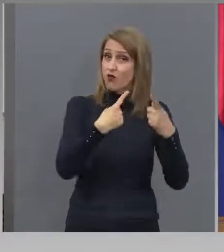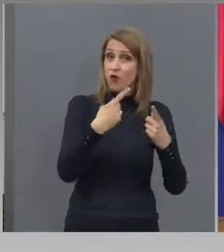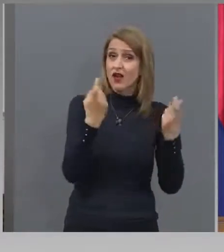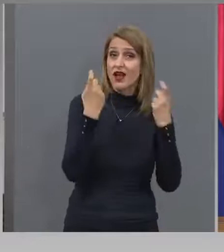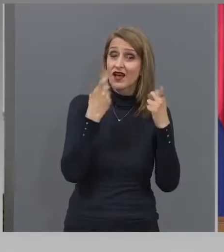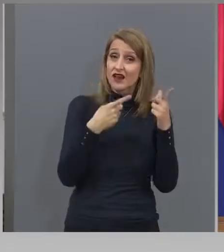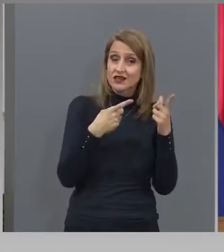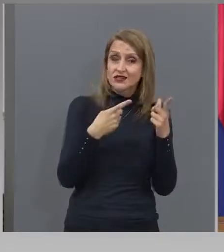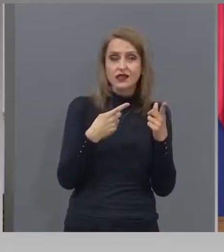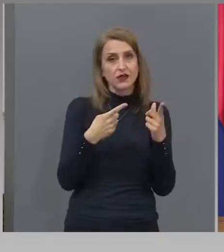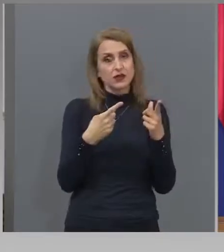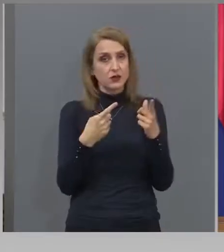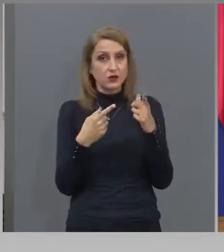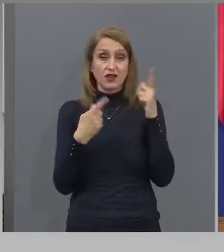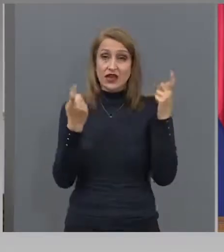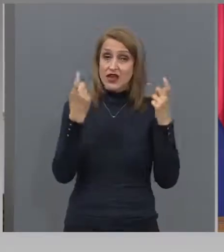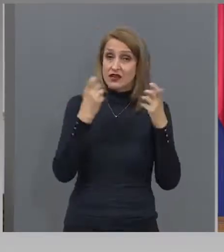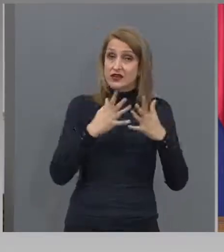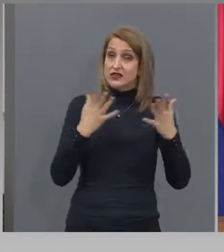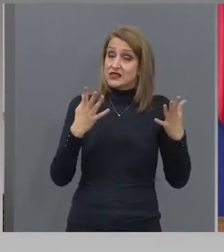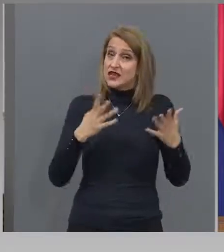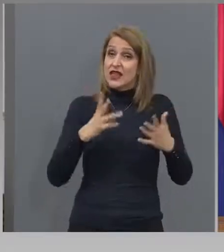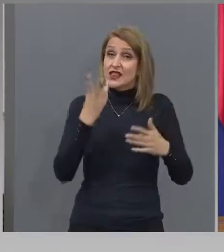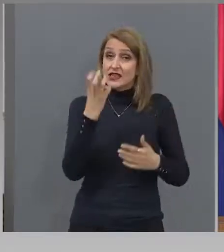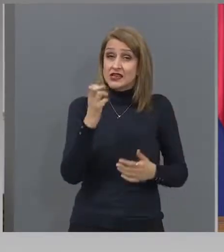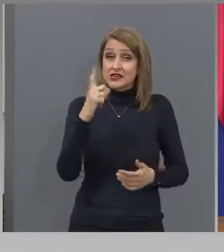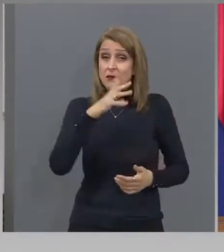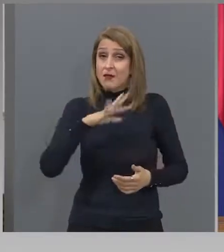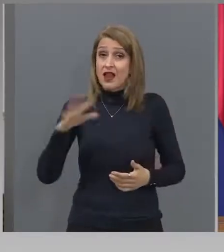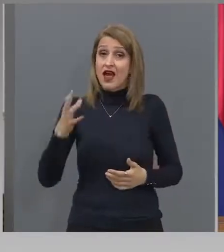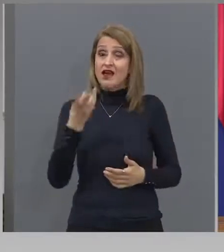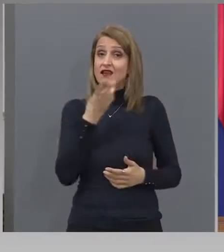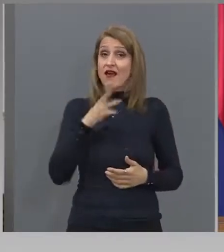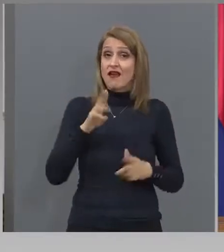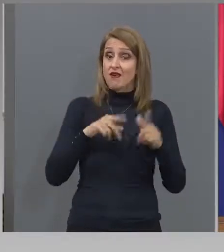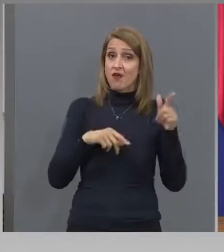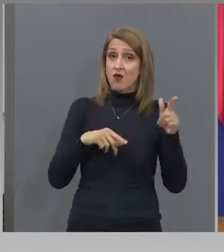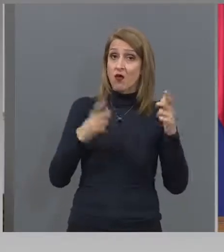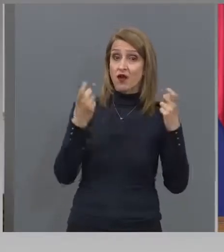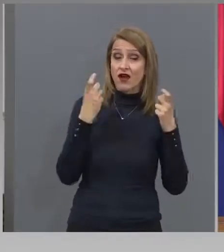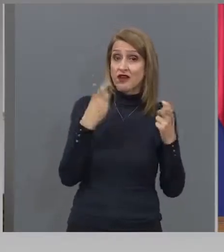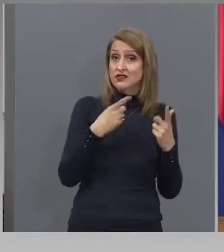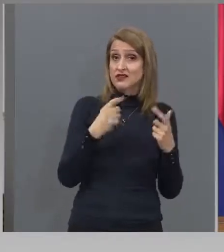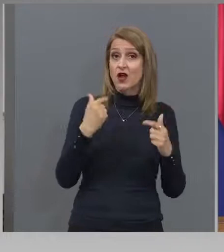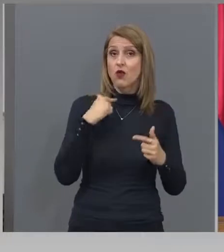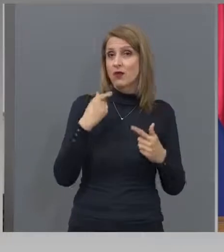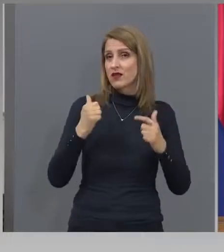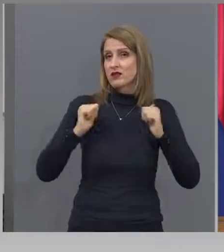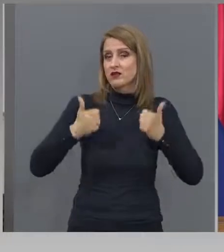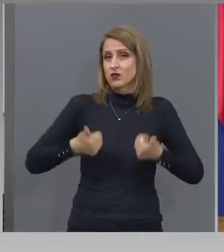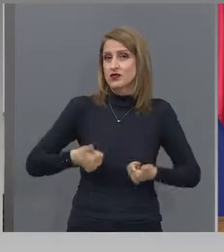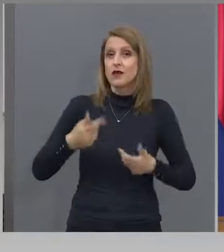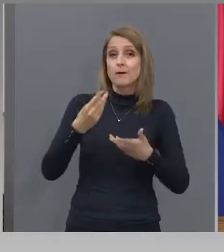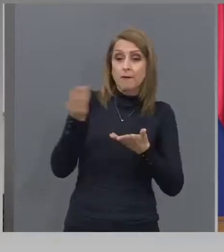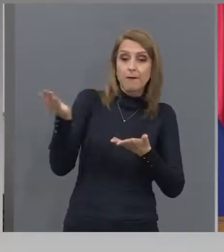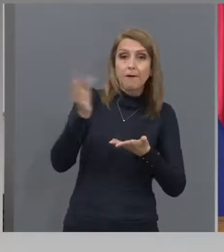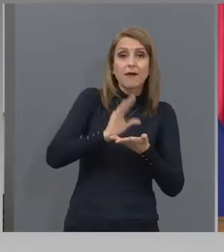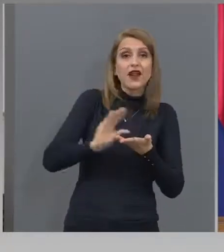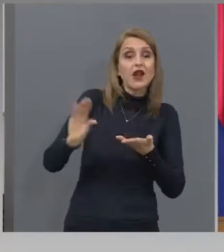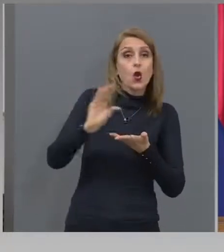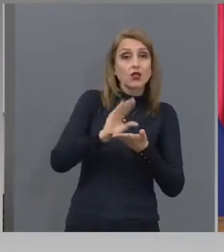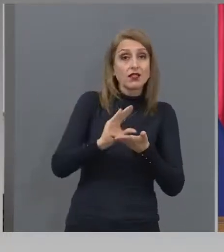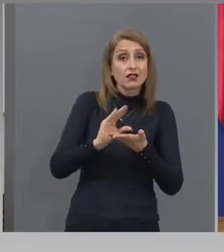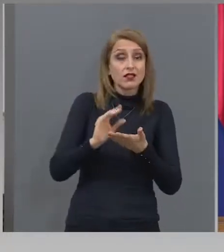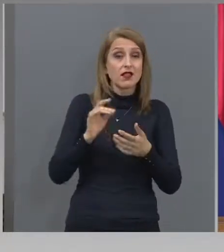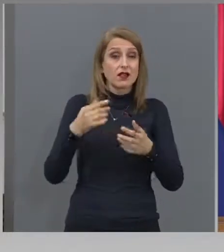Това е при тях по 30 милиарда евро. Мисля, че са им приходите от туризъм. Цели